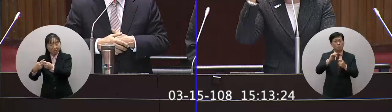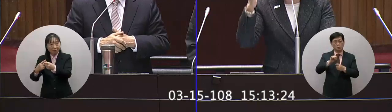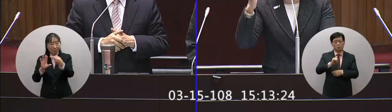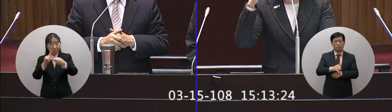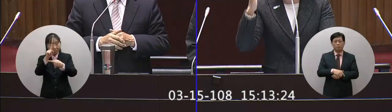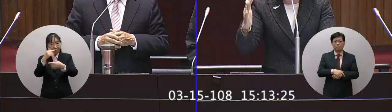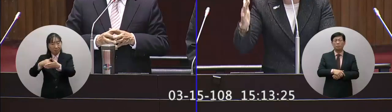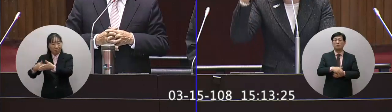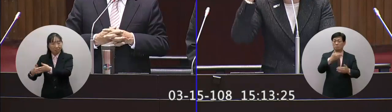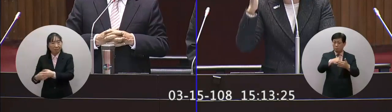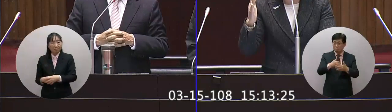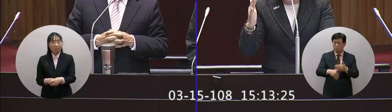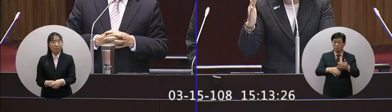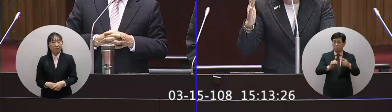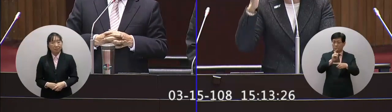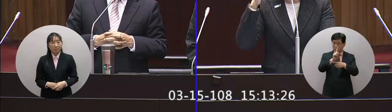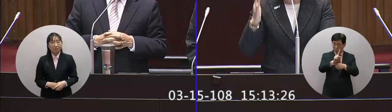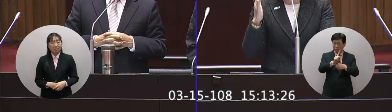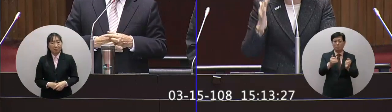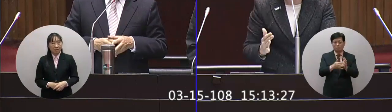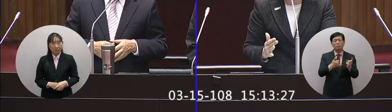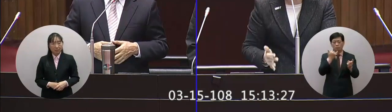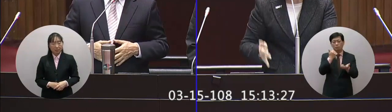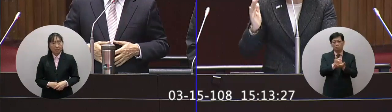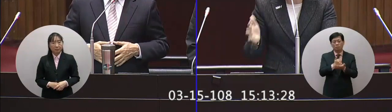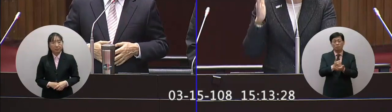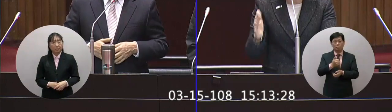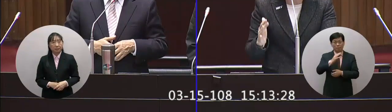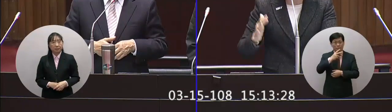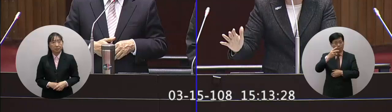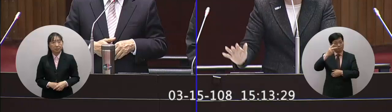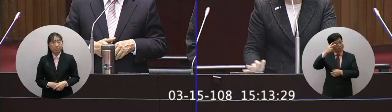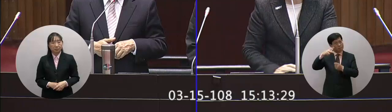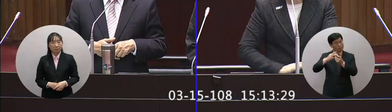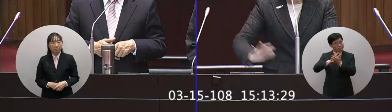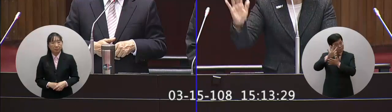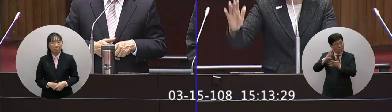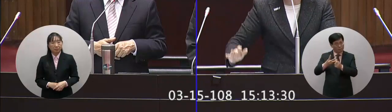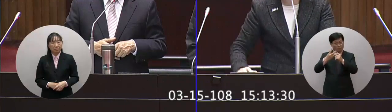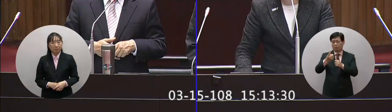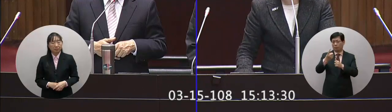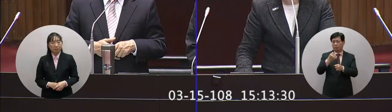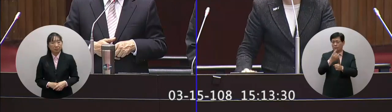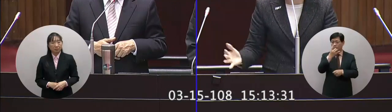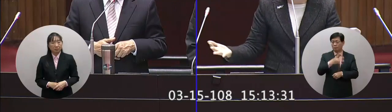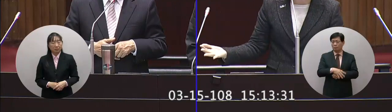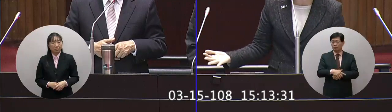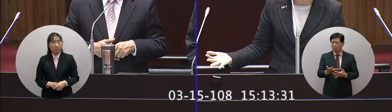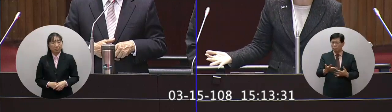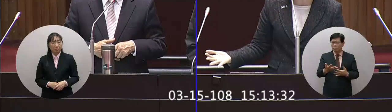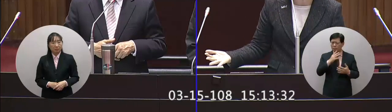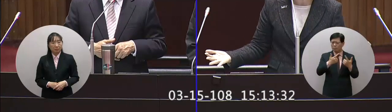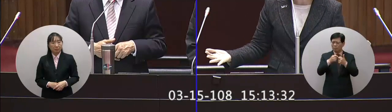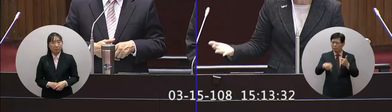減發電1%他可以做到可是後年以後就做不到了這是